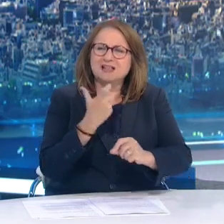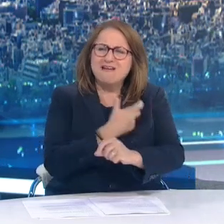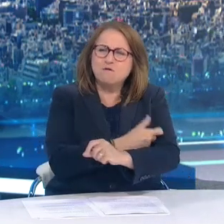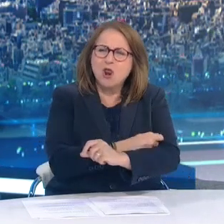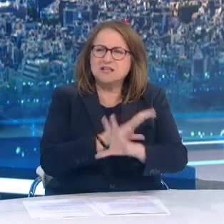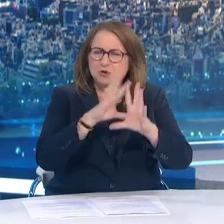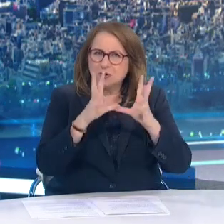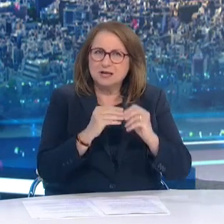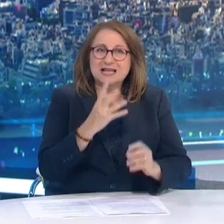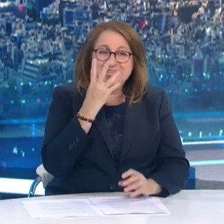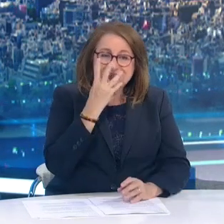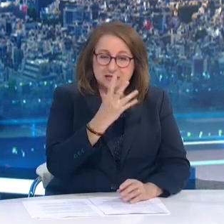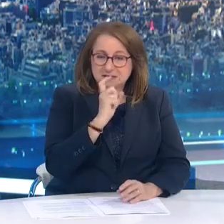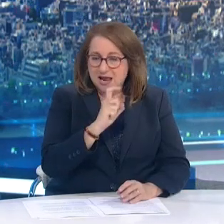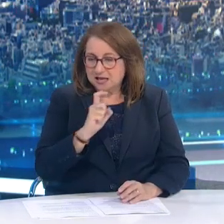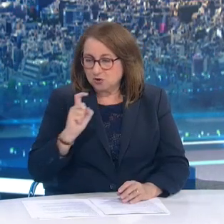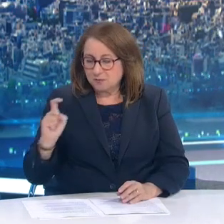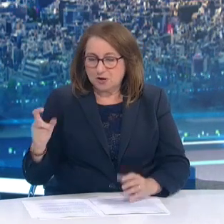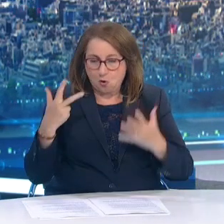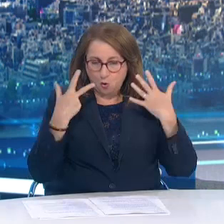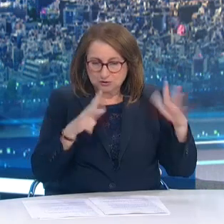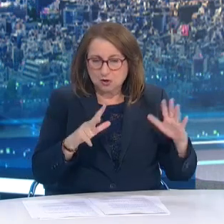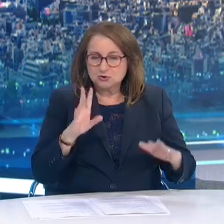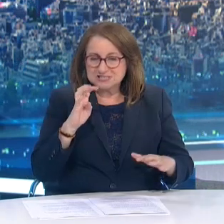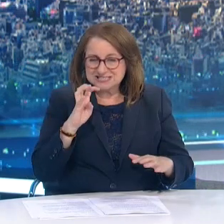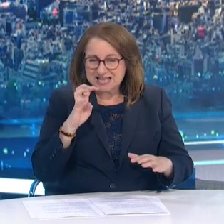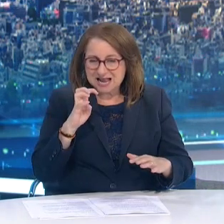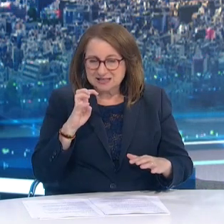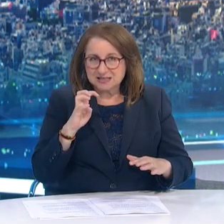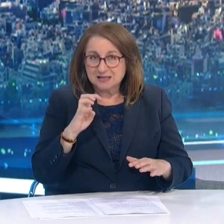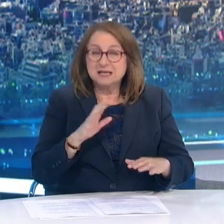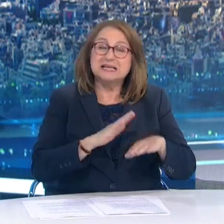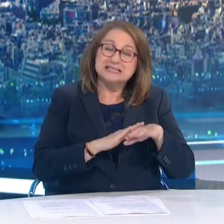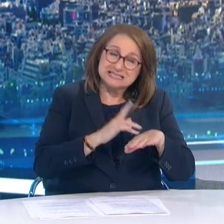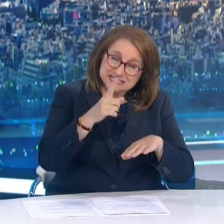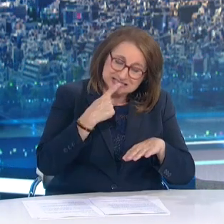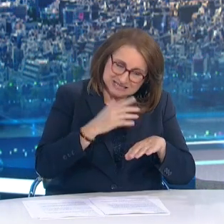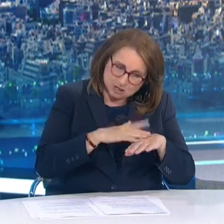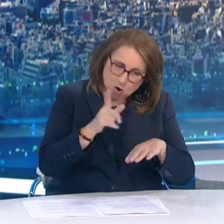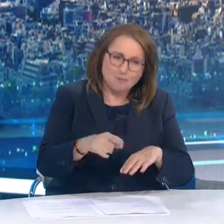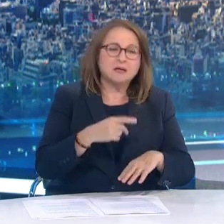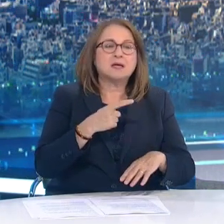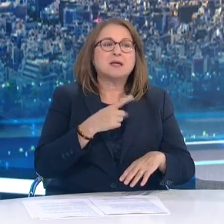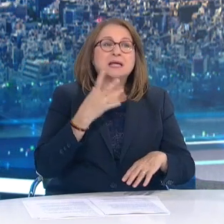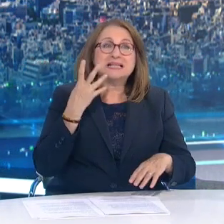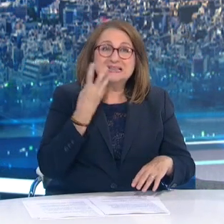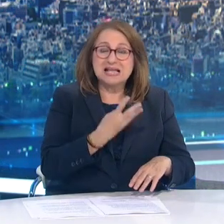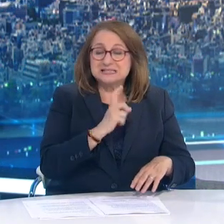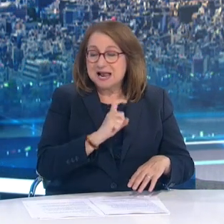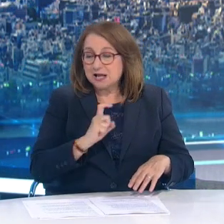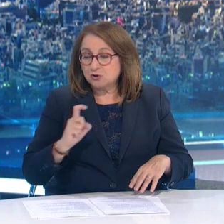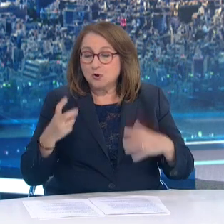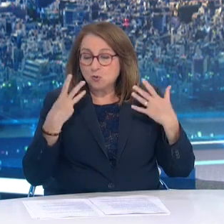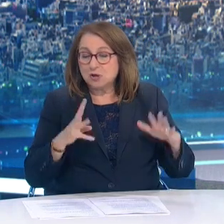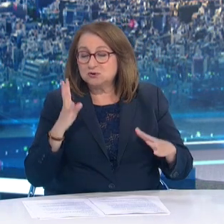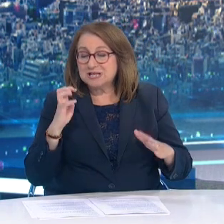.840.000 πολίτες που έχουν εμβολιαστεί ως